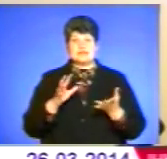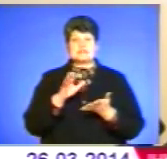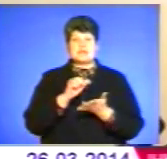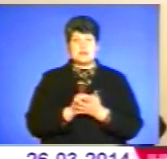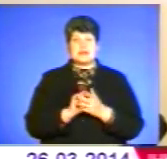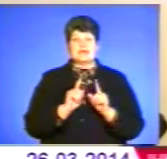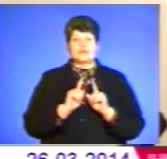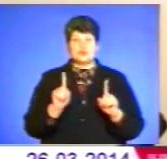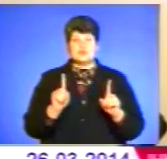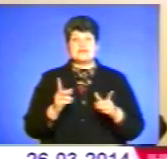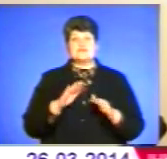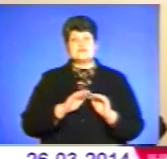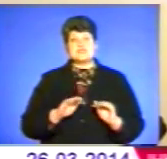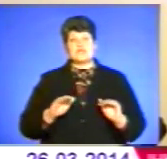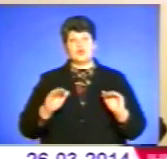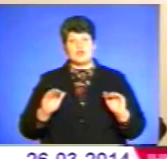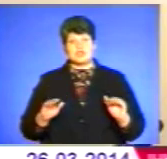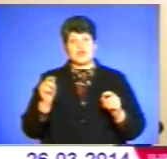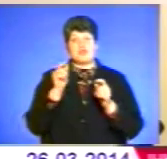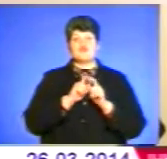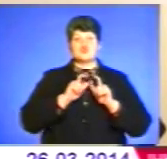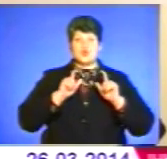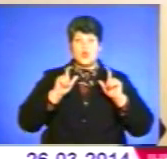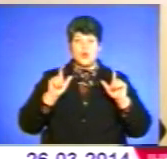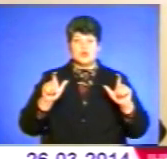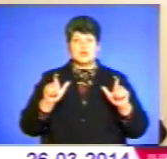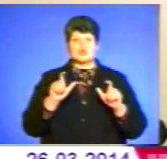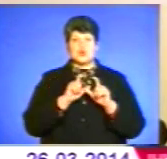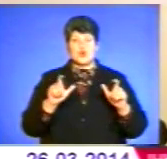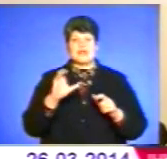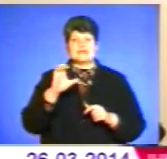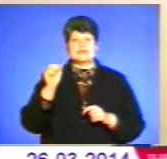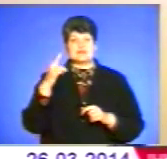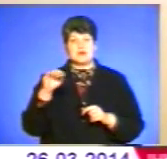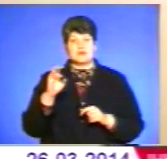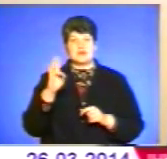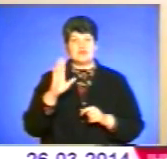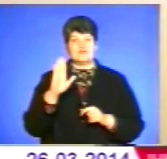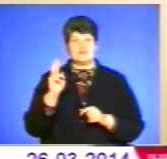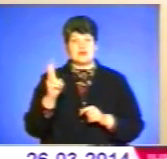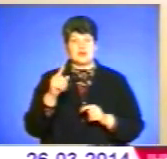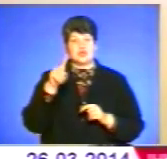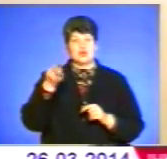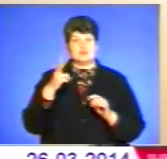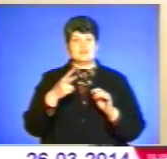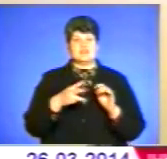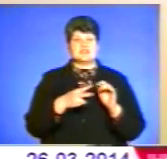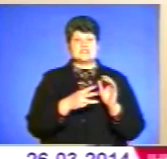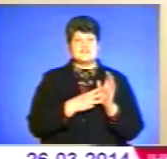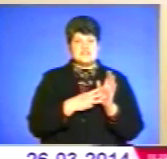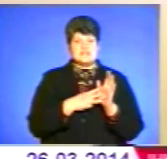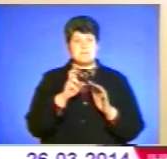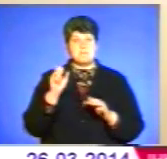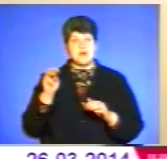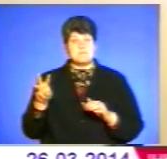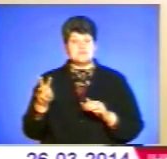інклюзією і в садочках, і в школах. Школа-сад НВК номер 28 на БАМі. І